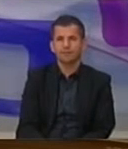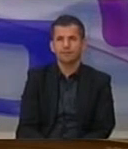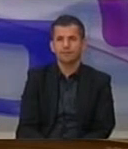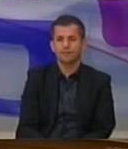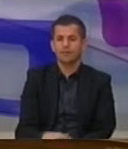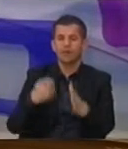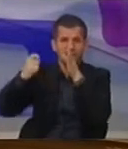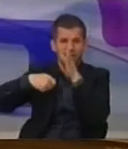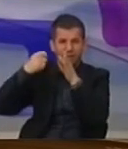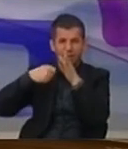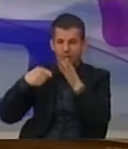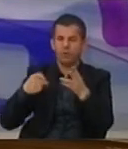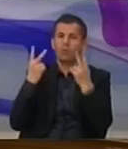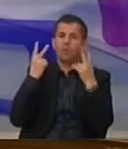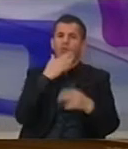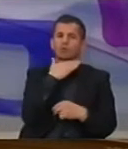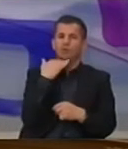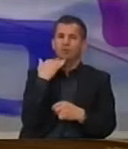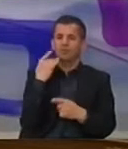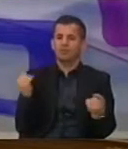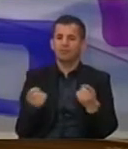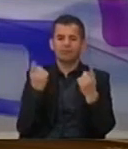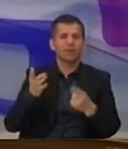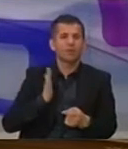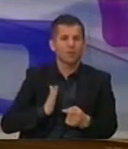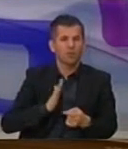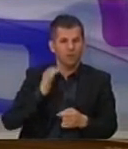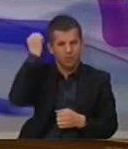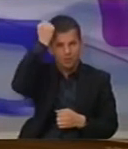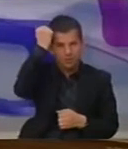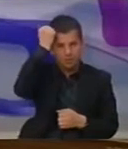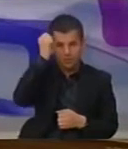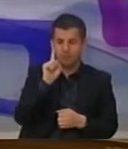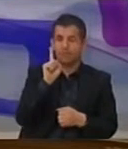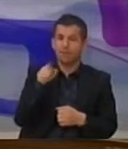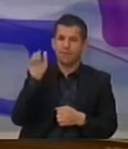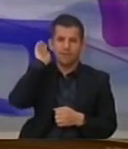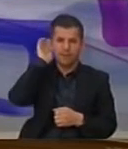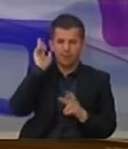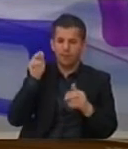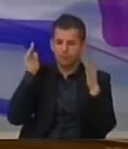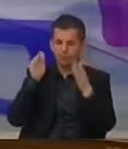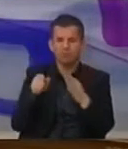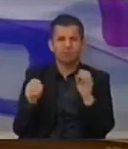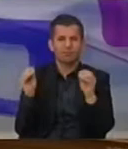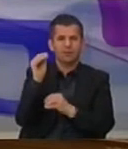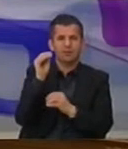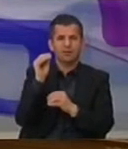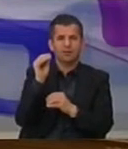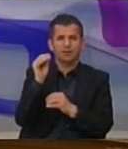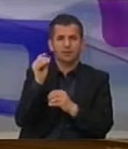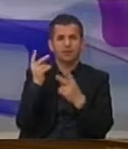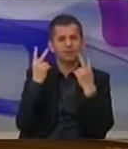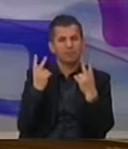Kinematografia është një fushë rëndësishme për promovimin e kulturës e vendit tonë, prandaj Ministria dhët i kushtoj asajve mendit